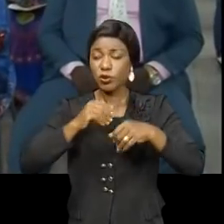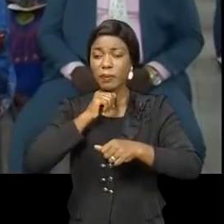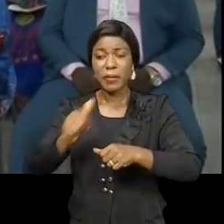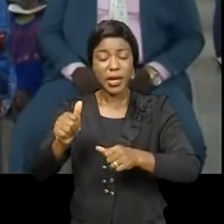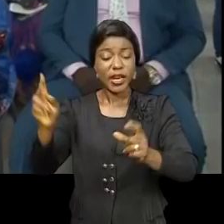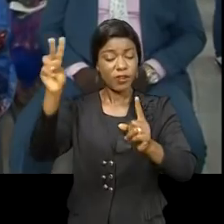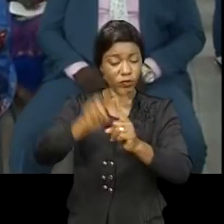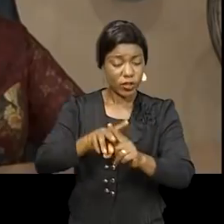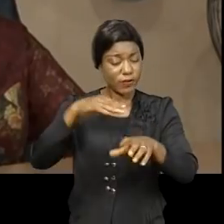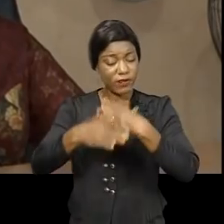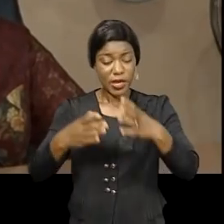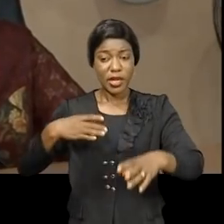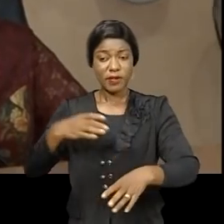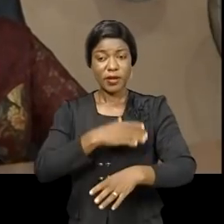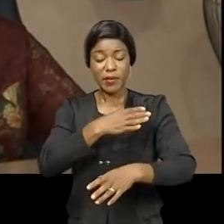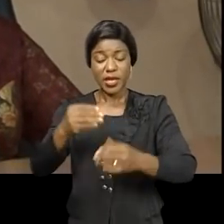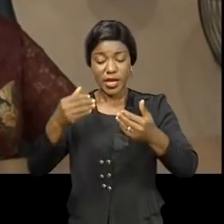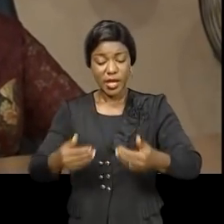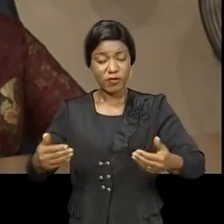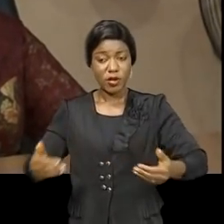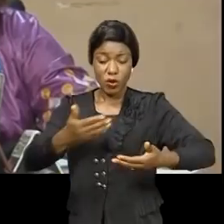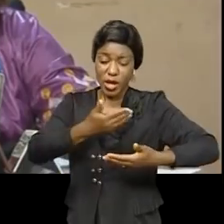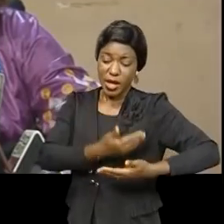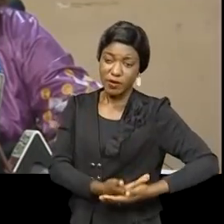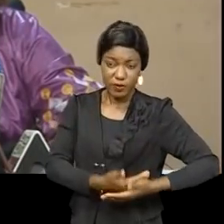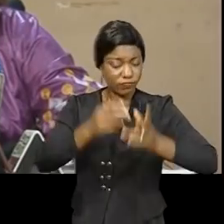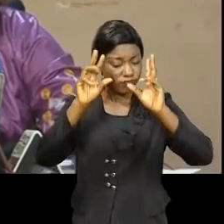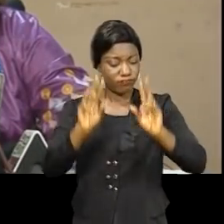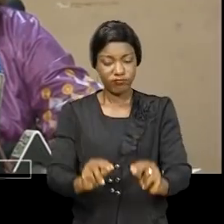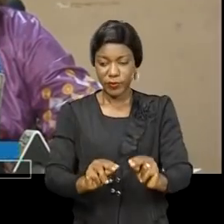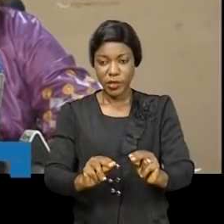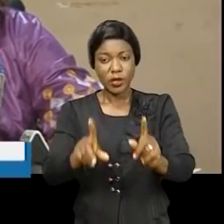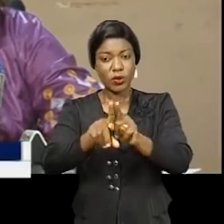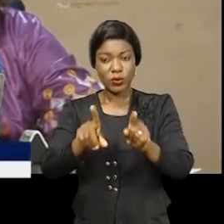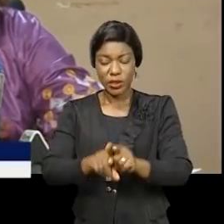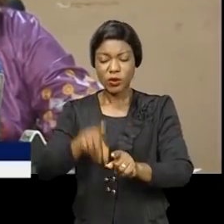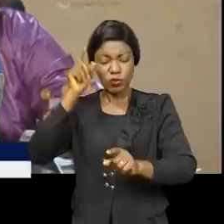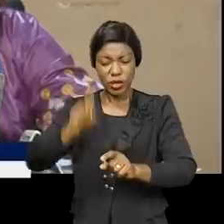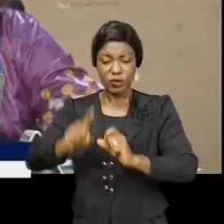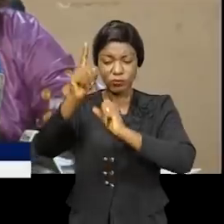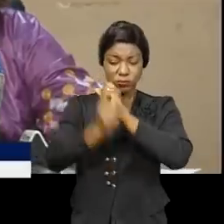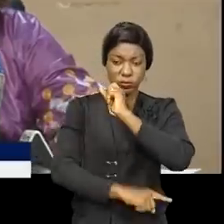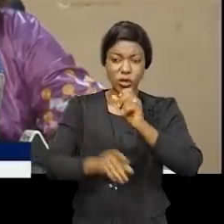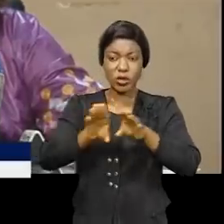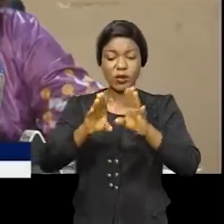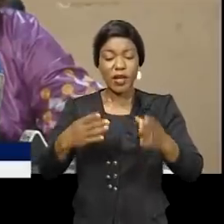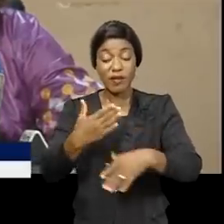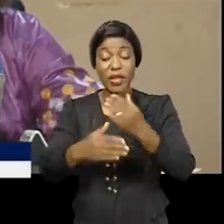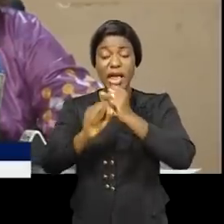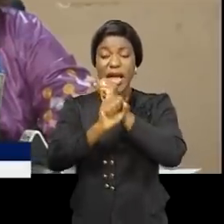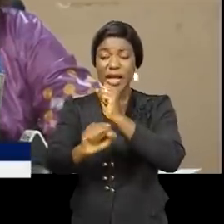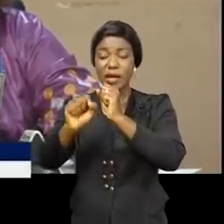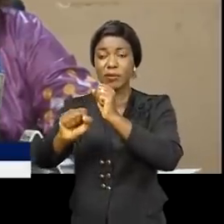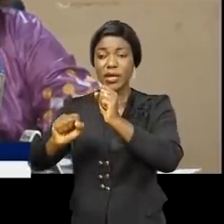violences basées sur le genre. Le crime des violences sexuelles basées sur le genre et l'impunité est lancé dans la campagne nationale